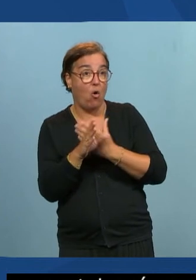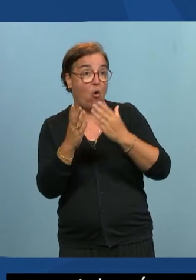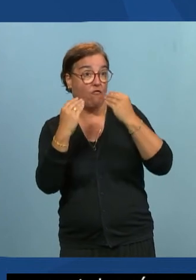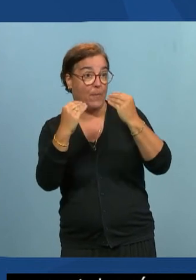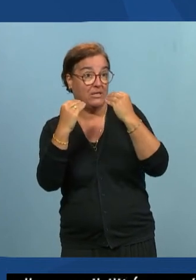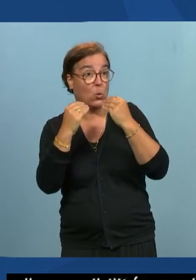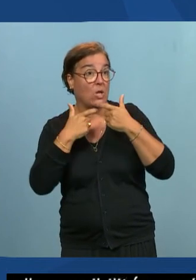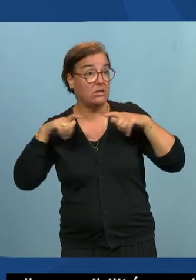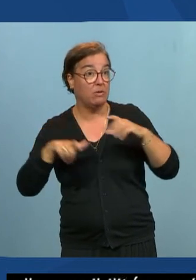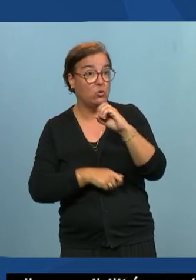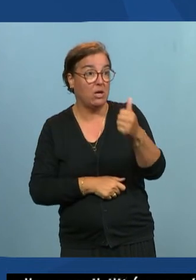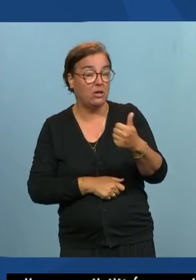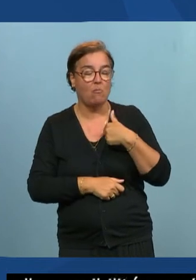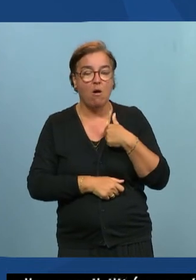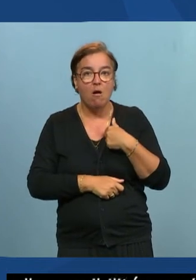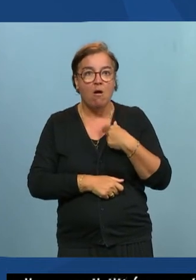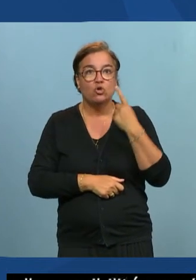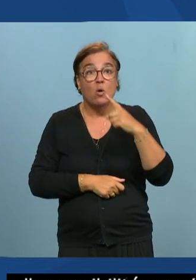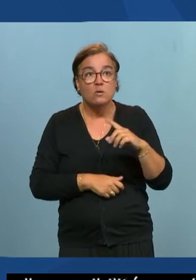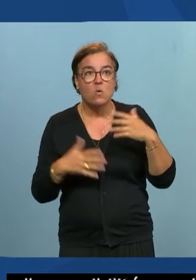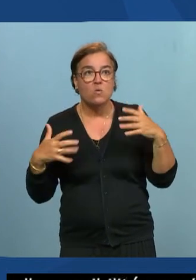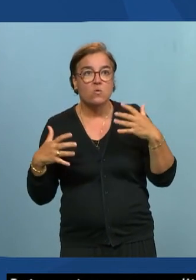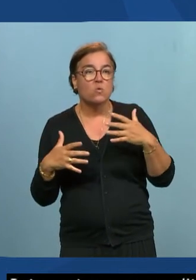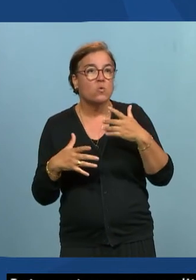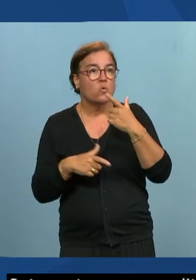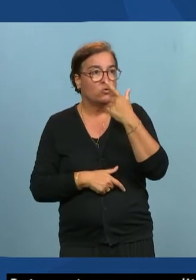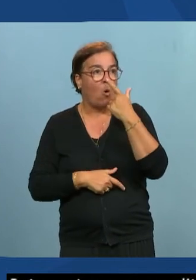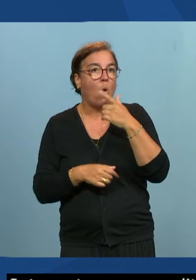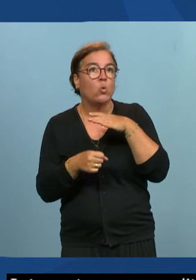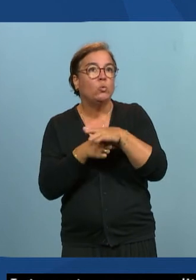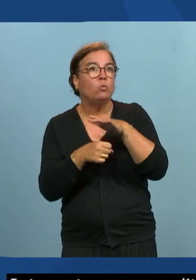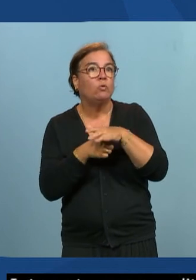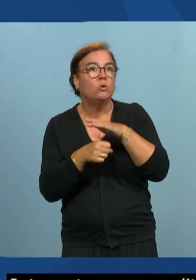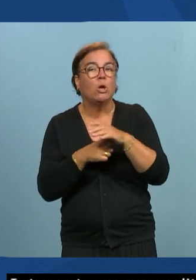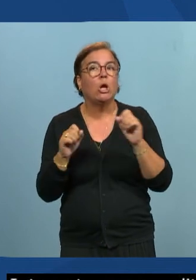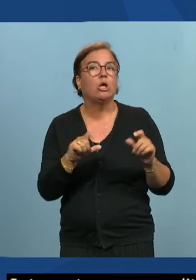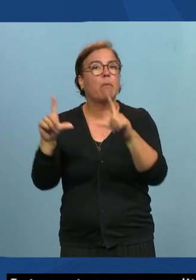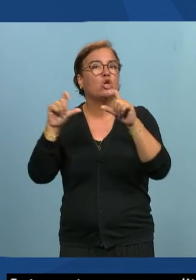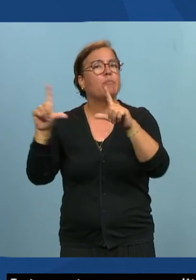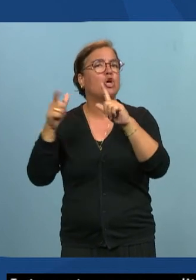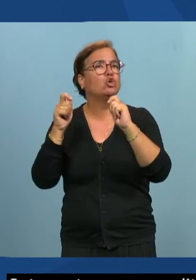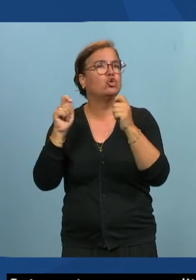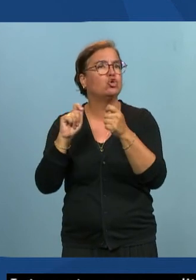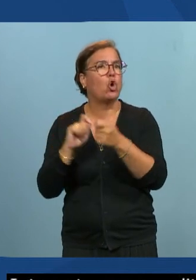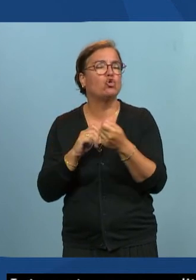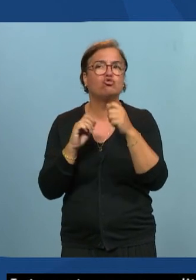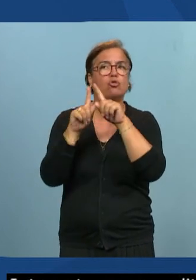moi je pensais qu'il suffisait juste de décrire les images de respecter la sémantique de